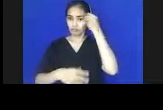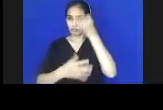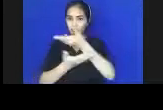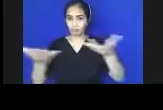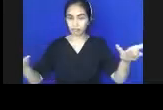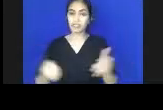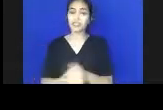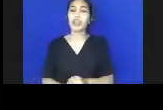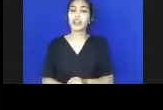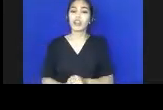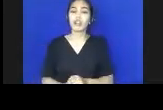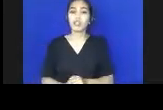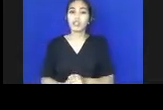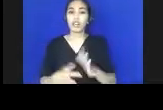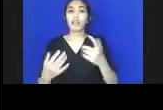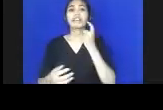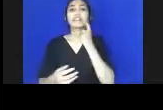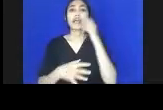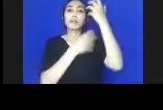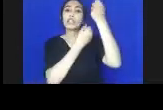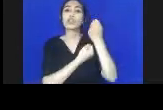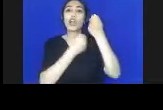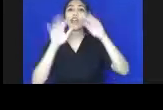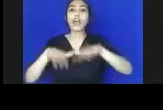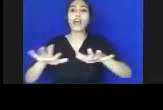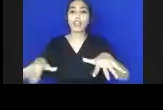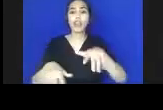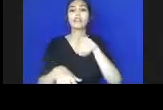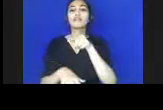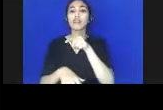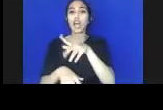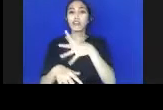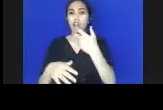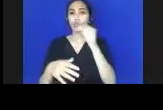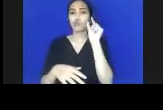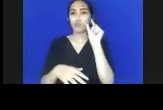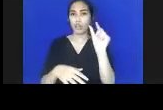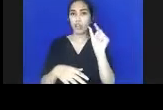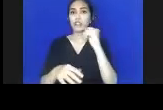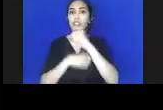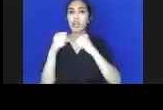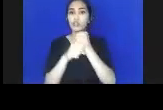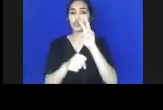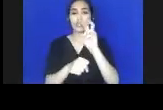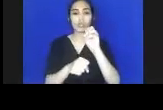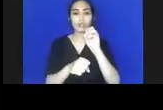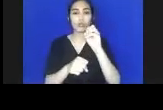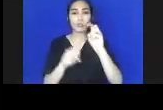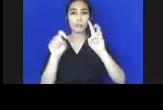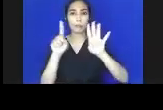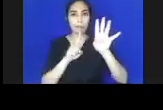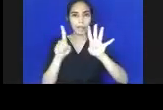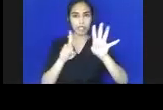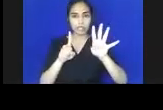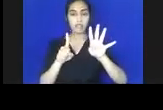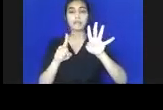tentang perlindungan anak, juga ada undang-undang yang dilahirkan pada tahun 2014, menurutkan pembaruan dari